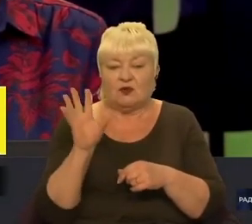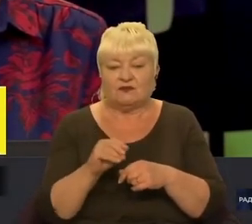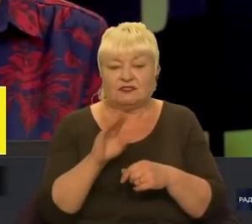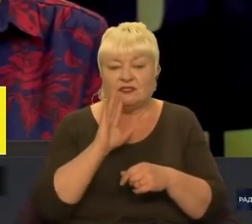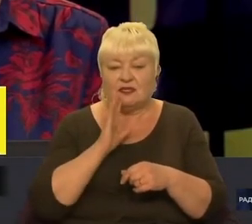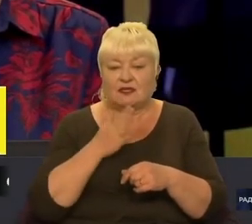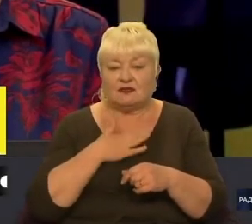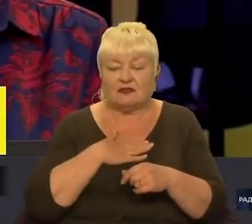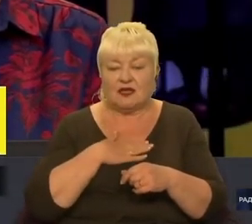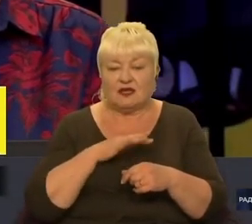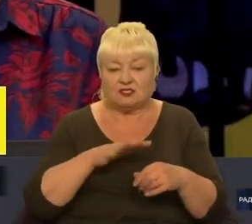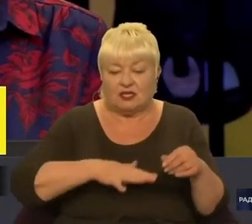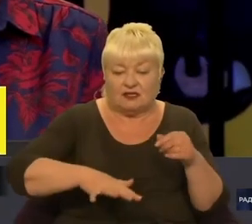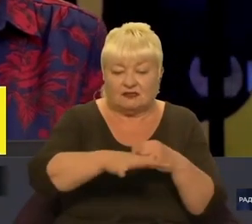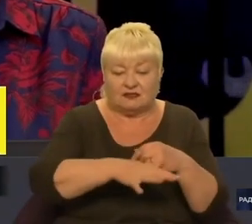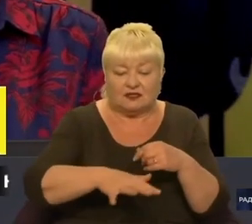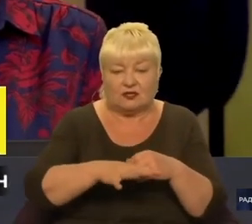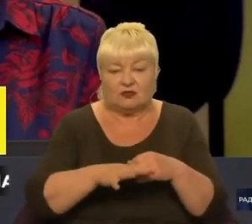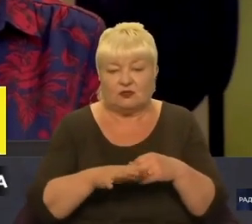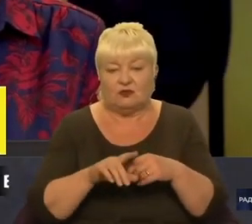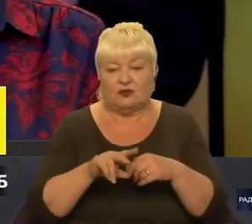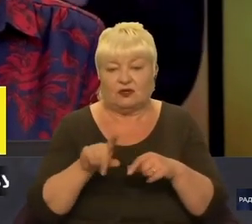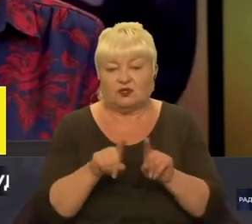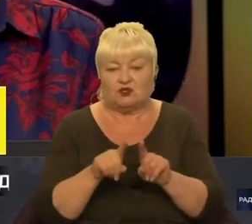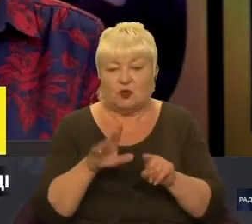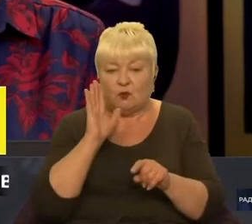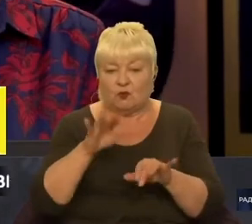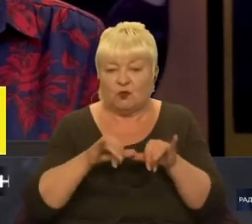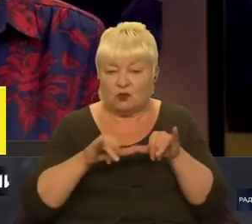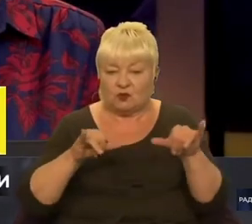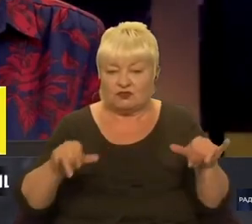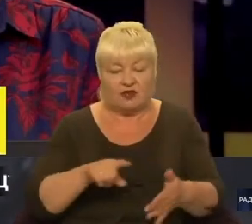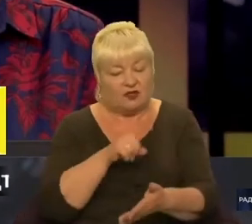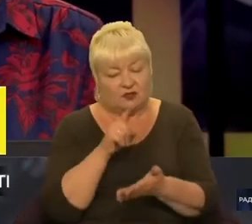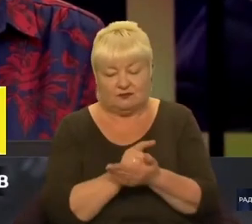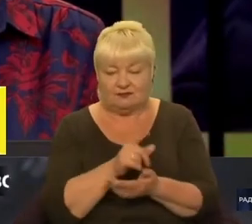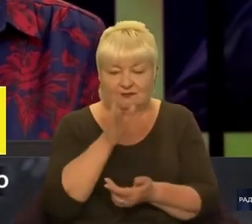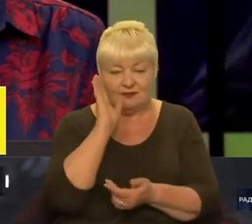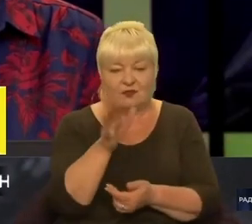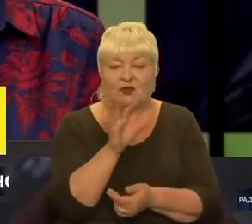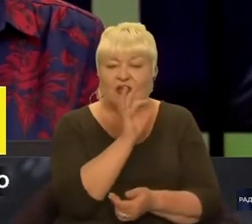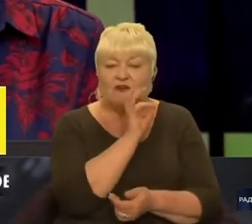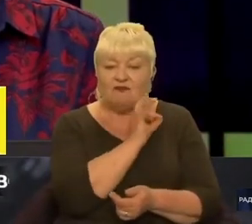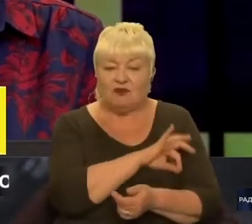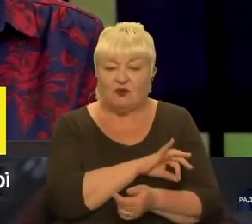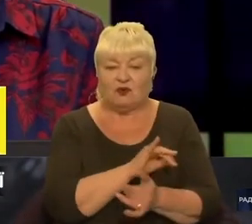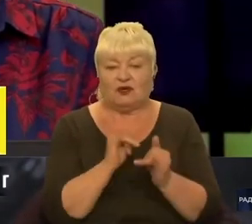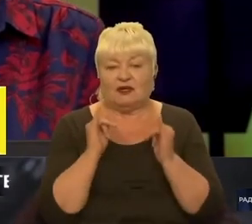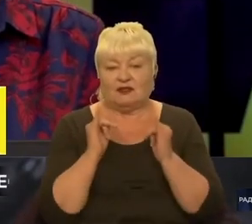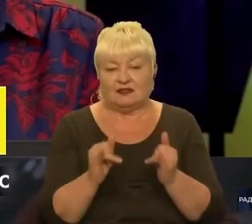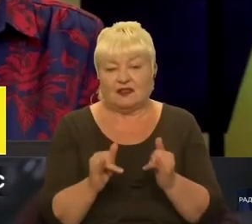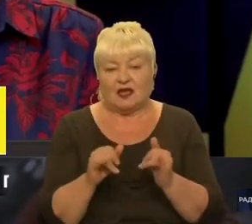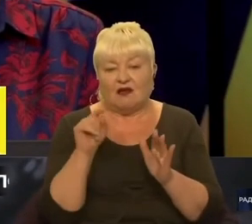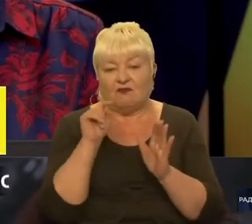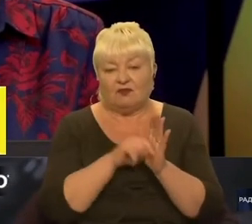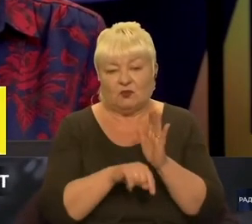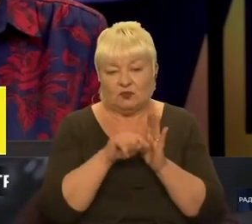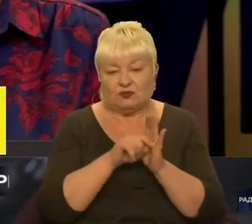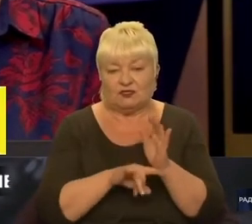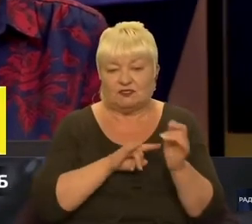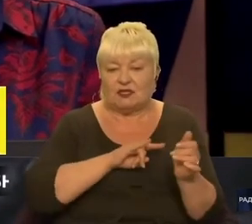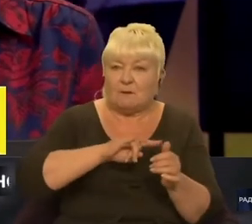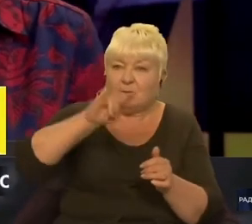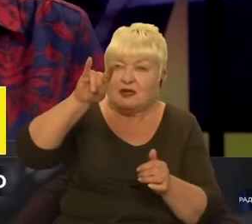території країни, які будуть розвиватися, обов'язково будуть використовуватися для внутрішніх перевезень.